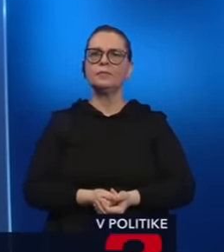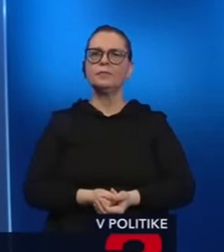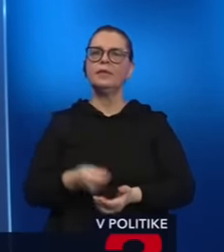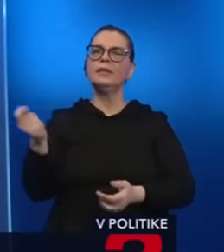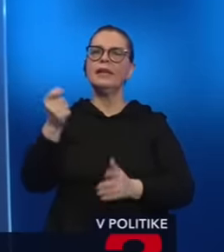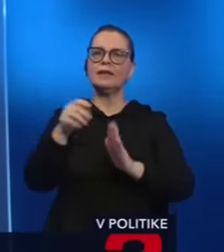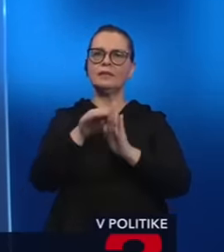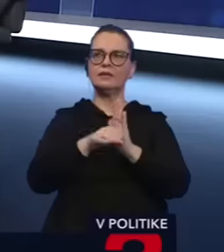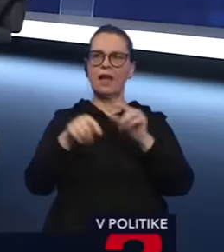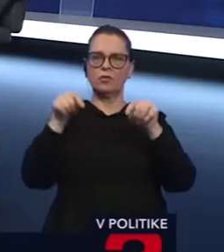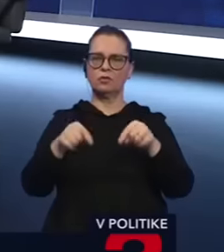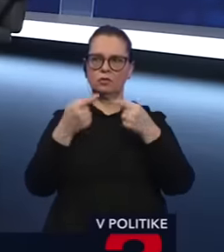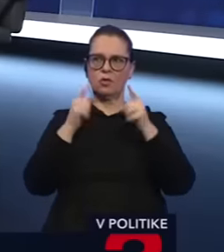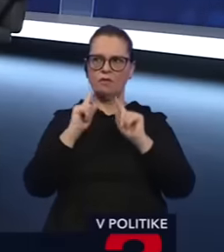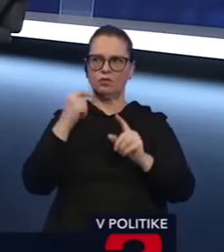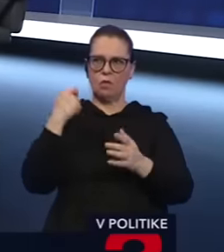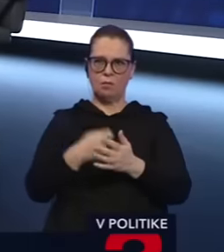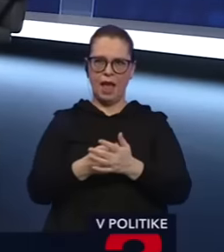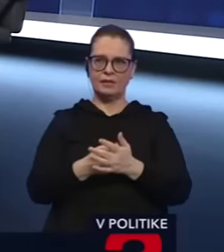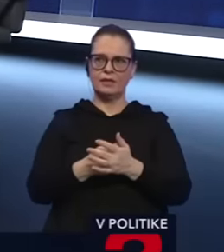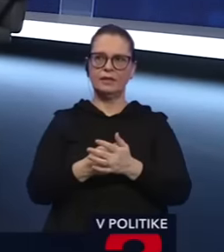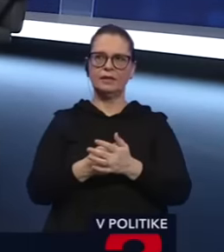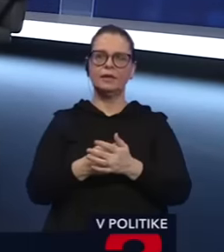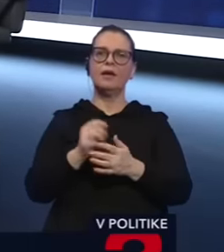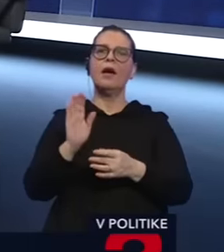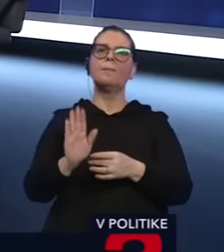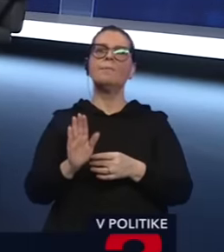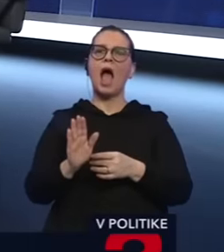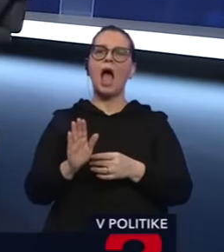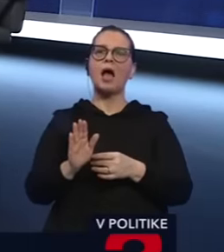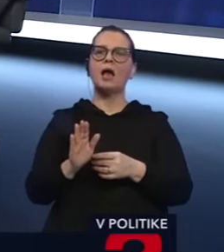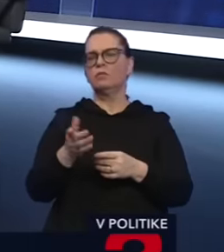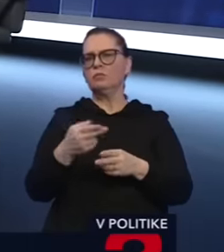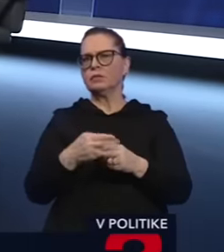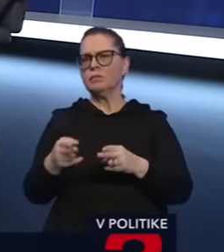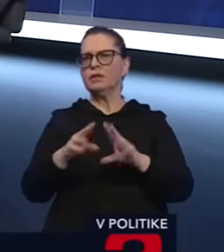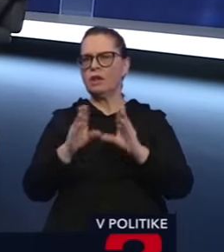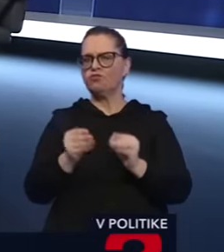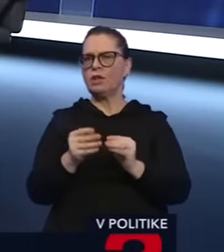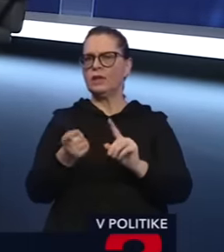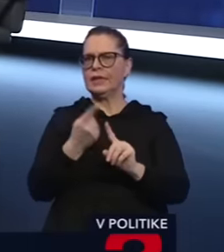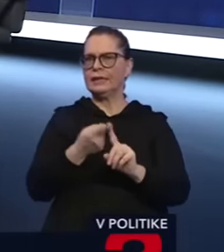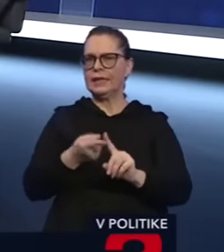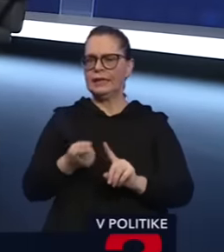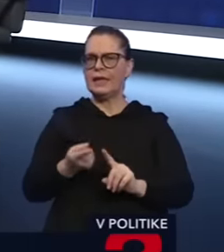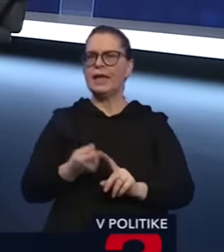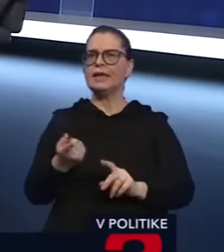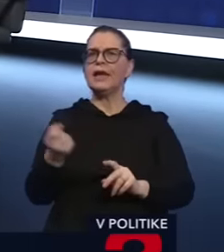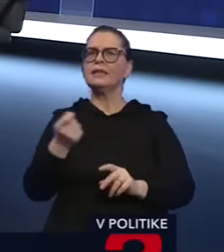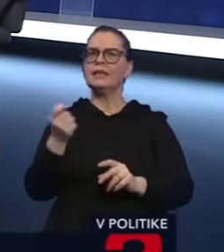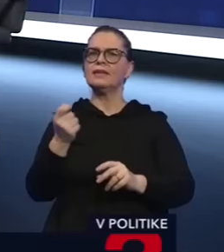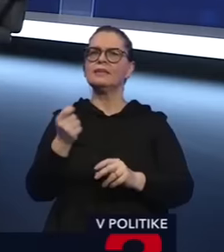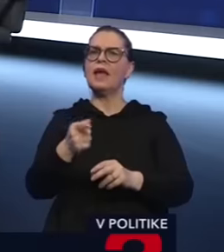zákon, ktorý je dnes na Slovensku platný, má v podstate vysplňal úplne všetky kritéria na nejakého trestného zákona